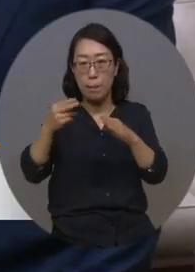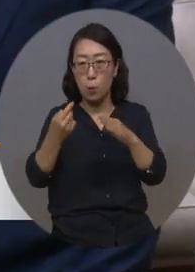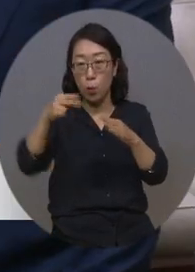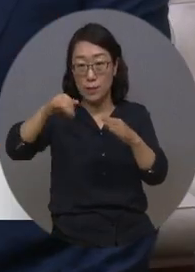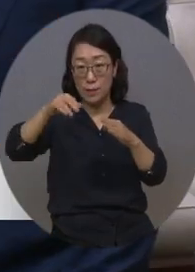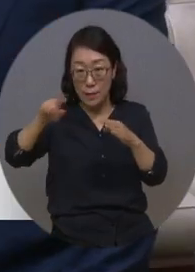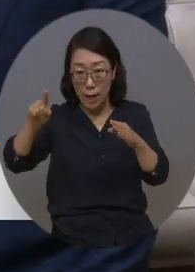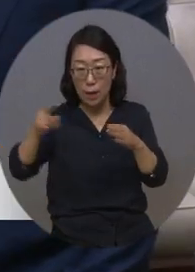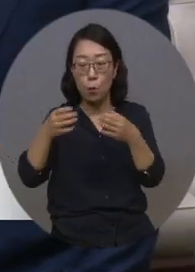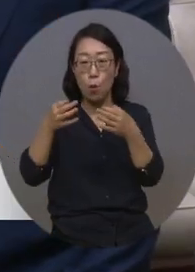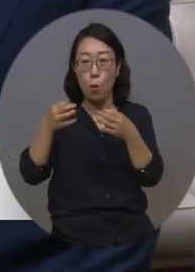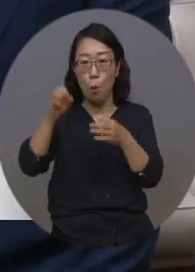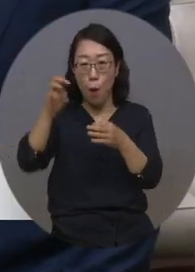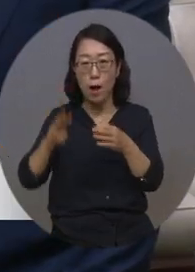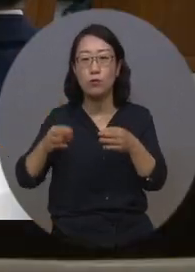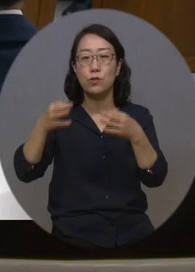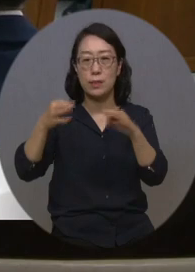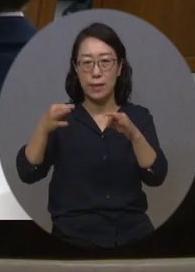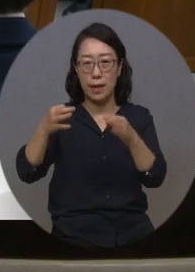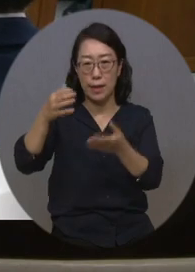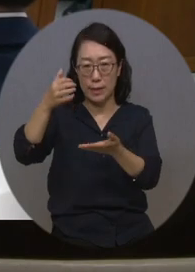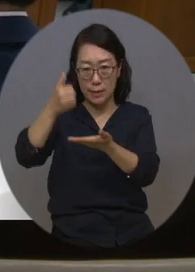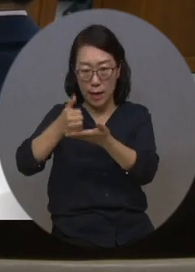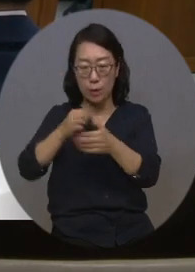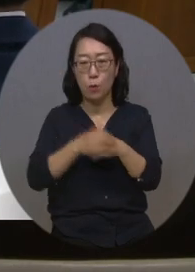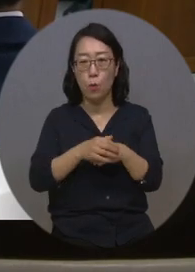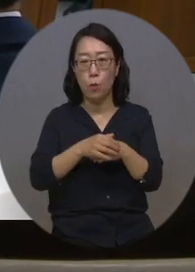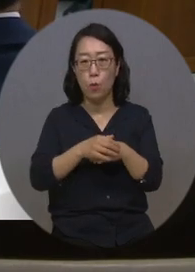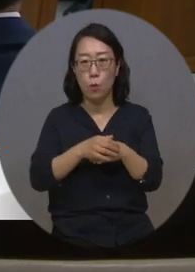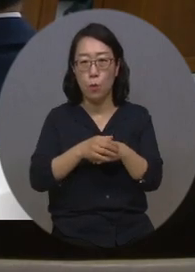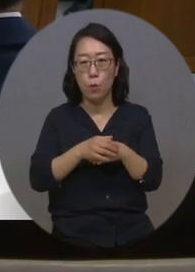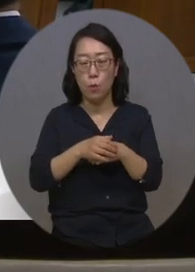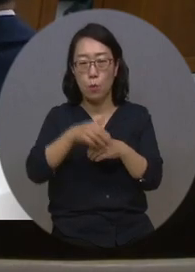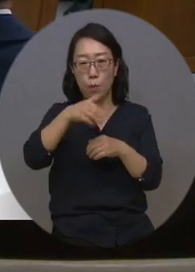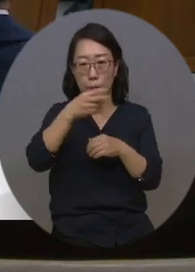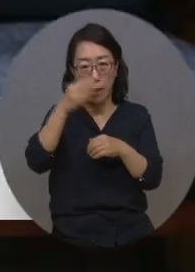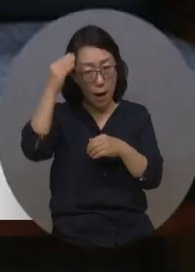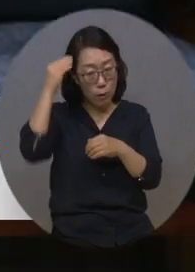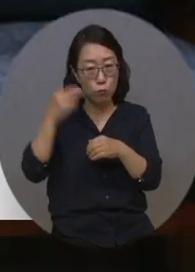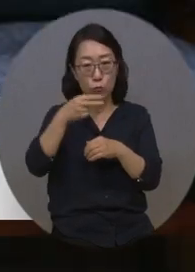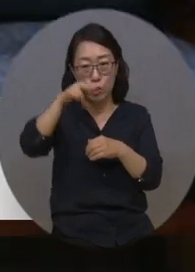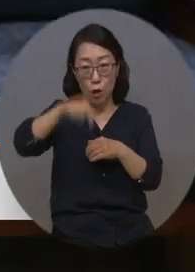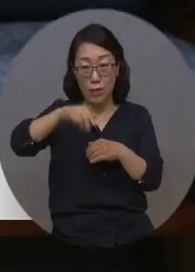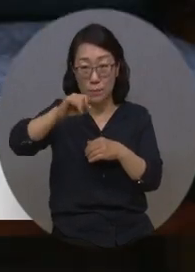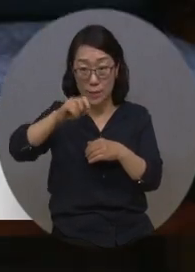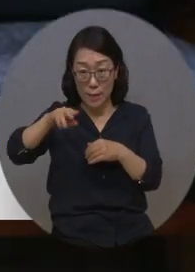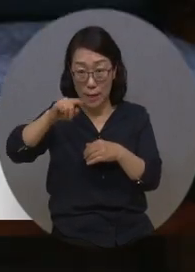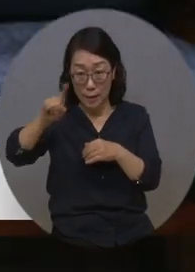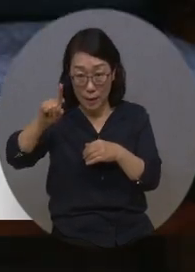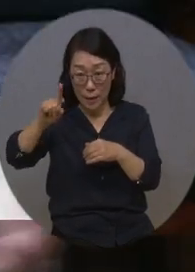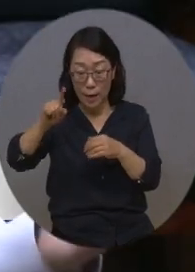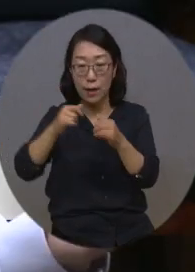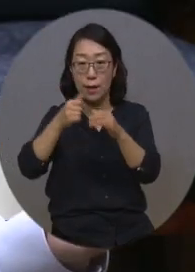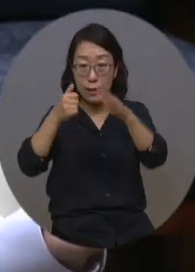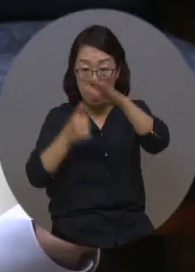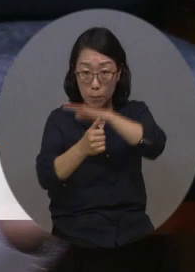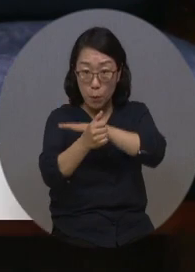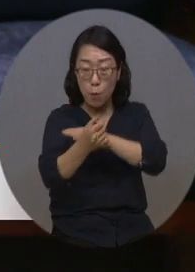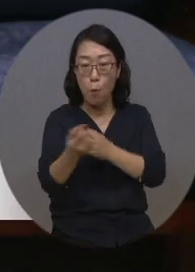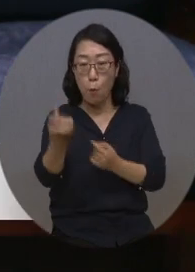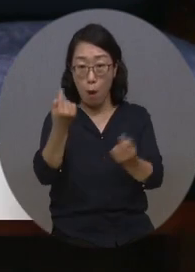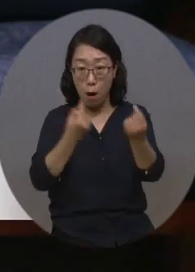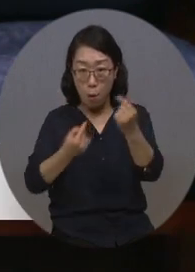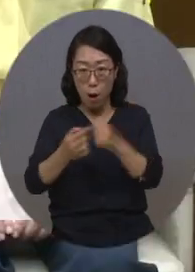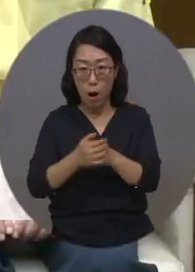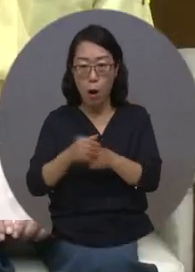광주은행 송종국 행장, 허정 대한적십자사 광주전남 회장 등이 참석한 가운데 수혜 주민을 위해